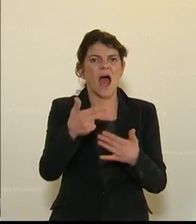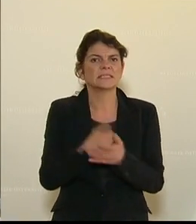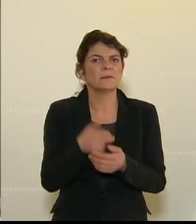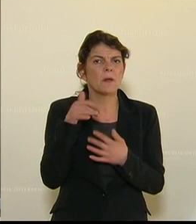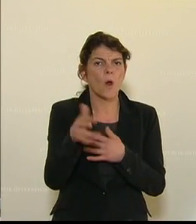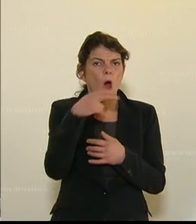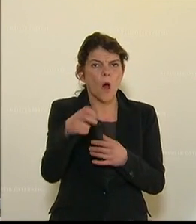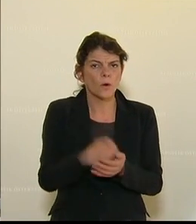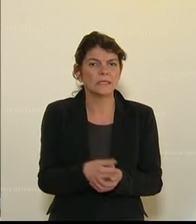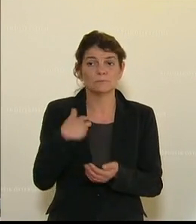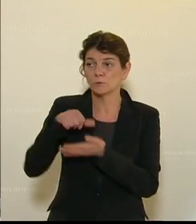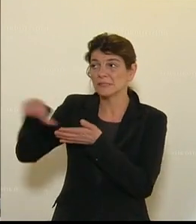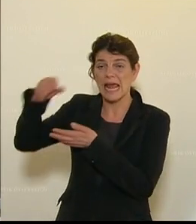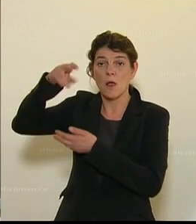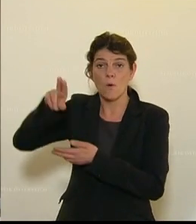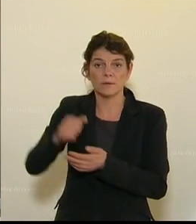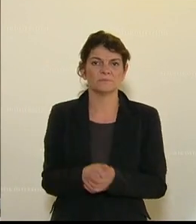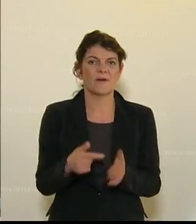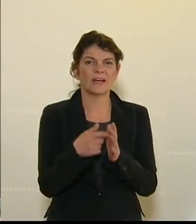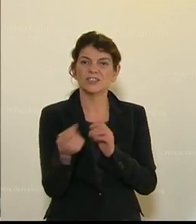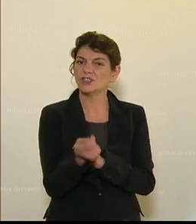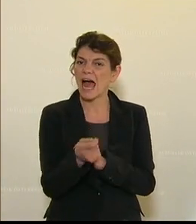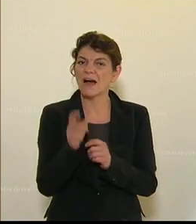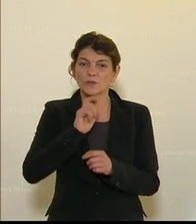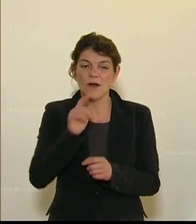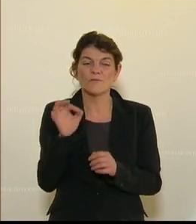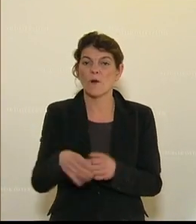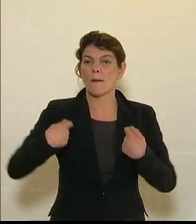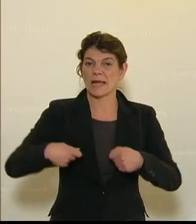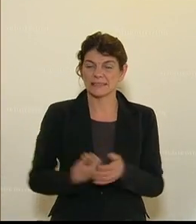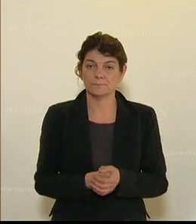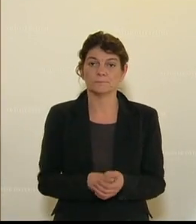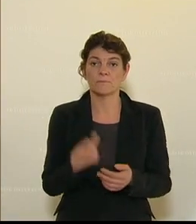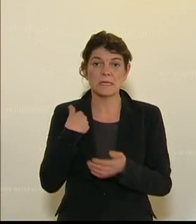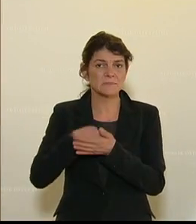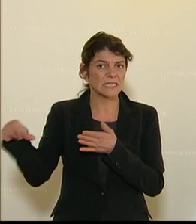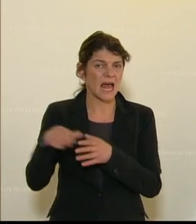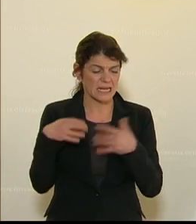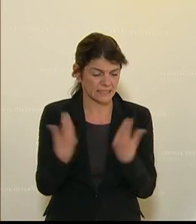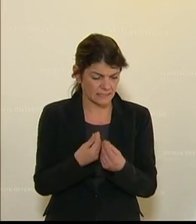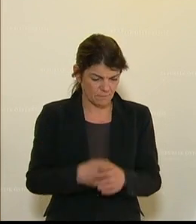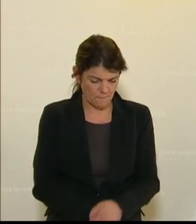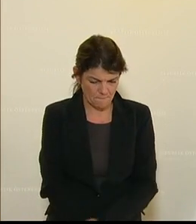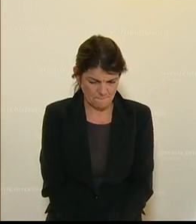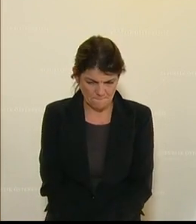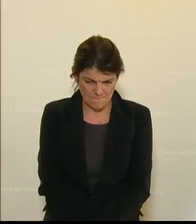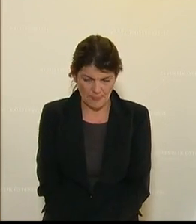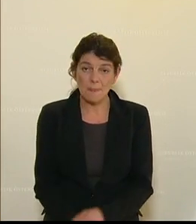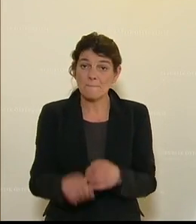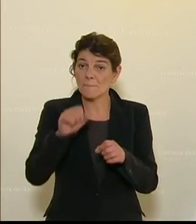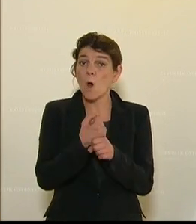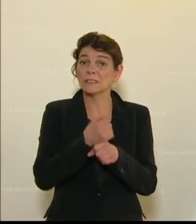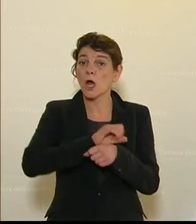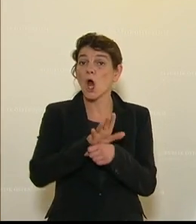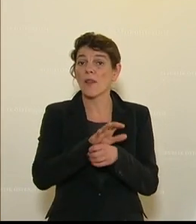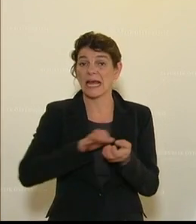Millionen Euro an die EU betreffend der Strafsteuer für Plastik. Wir zahlen insgesamt trotz